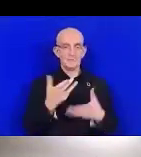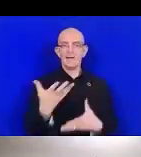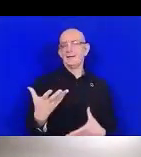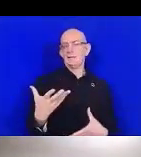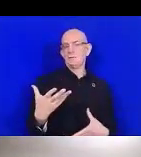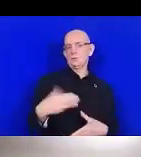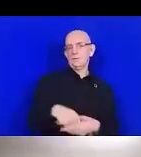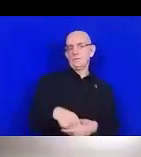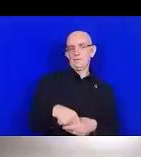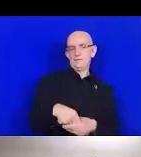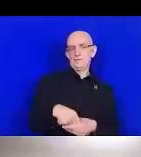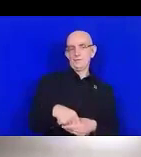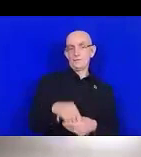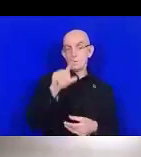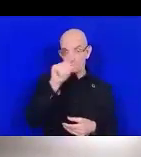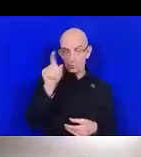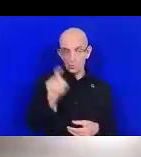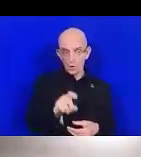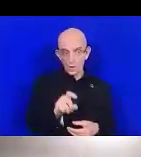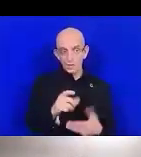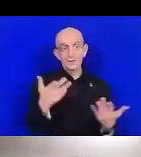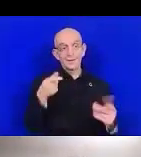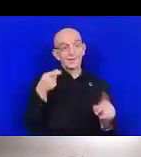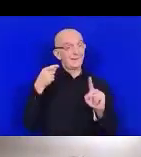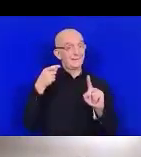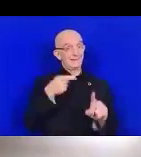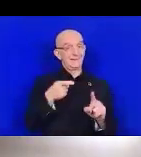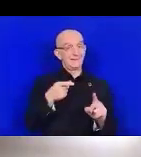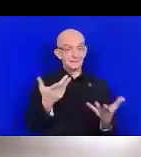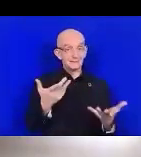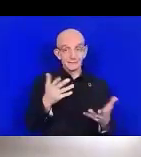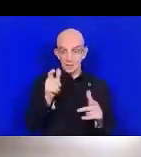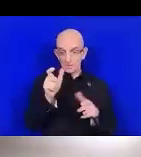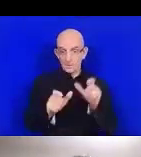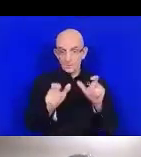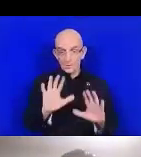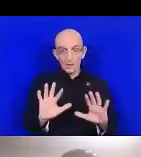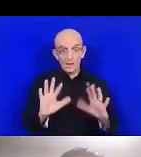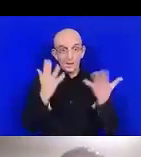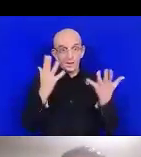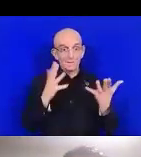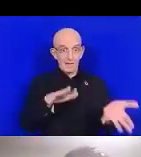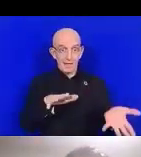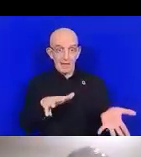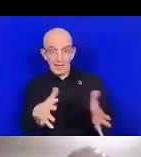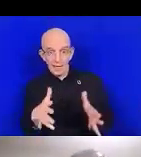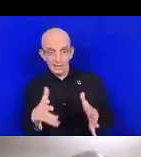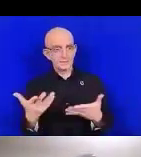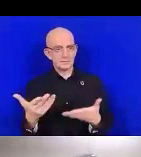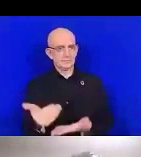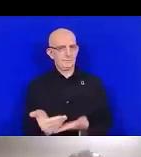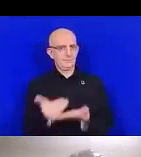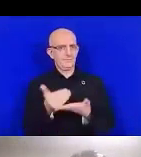sauver toutes les vies, autant que faire se peut, sur l'ensemble du territoire. est donc vital pour nous,